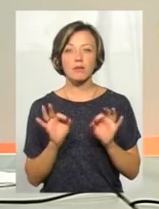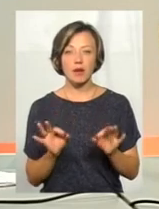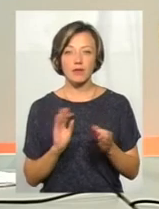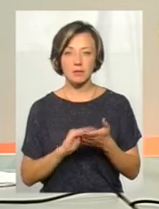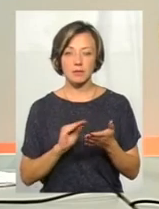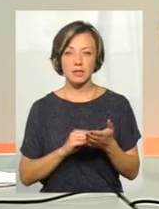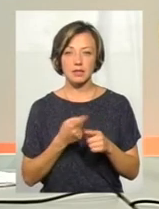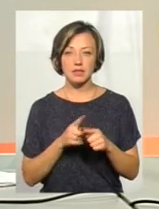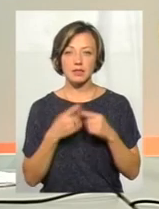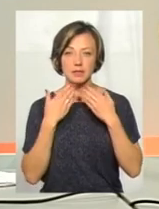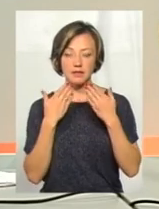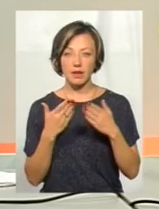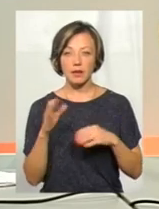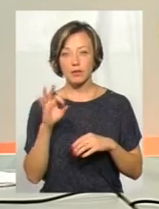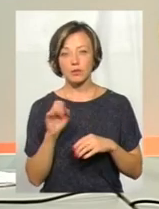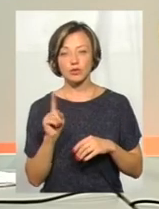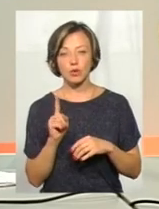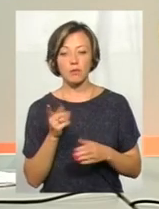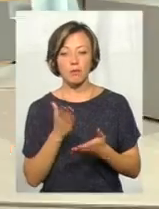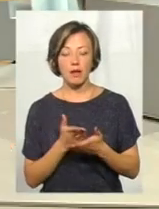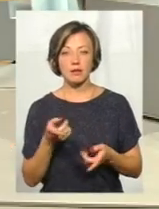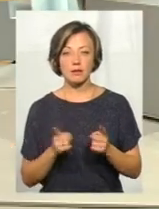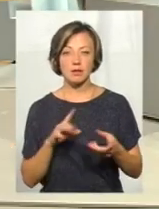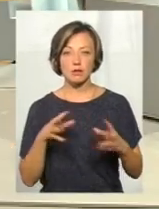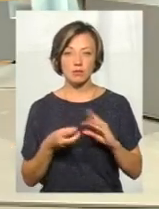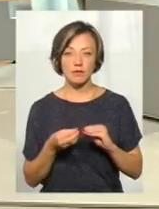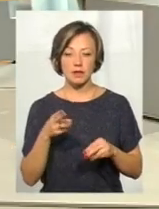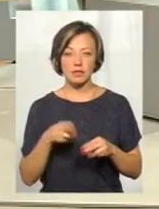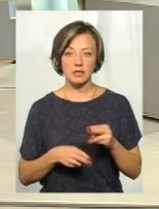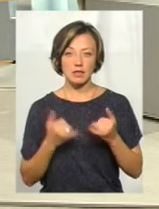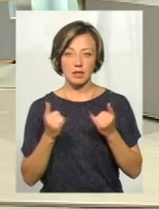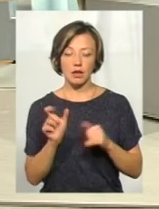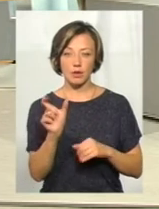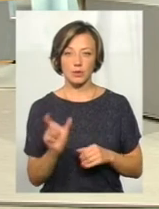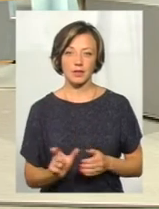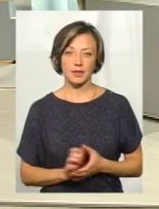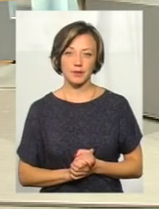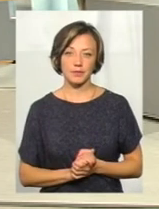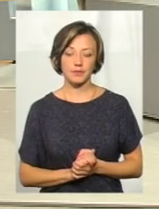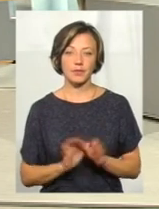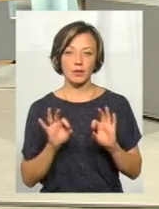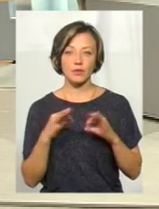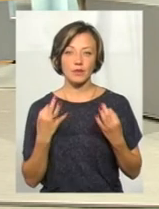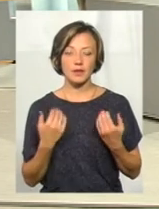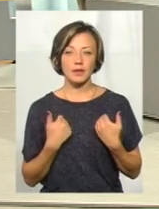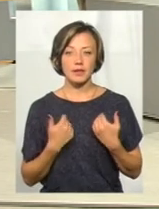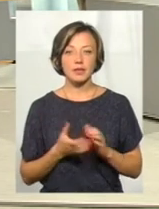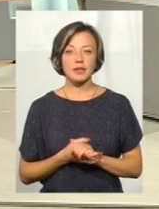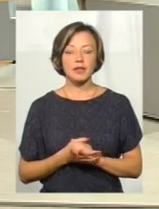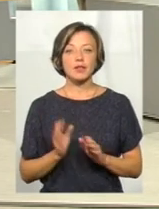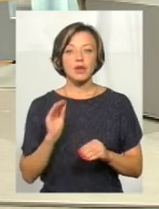написати це звернення, на рахунок чого, щоб воно мало дійсно результат в кінці для людини, безпосередньо. Дозвольте мені